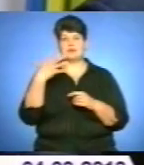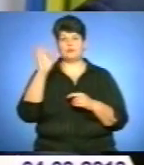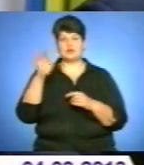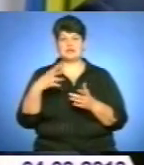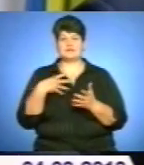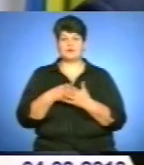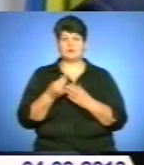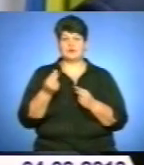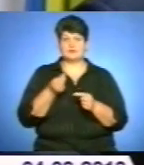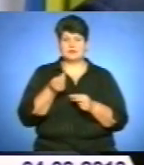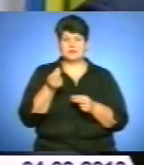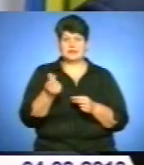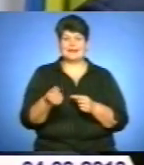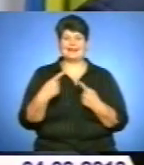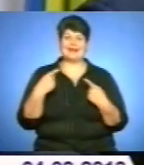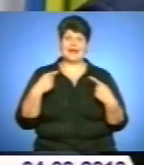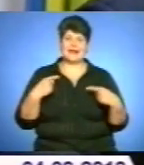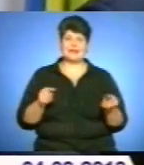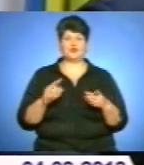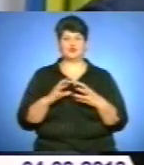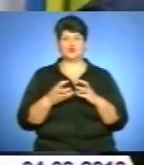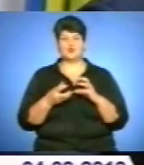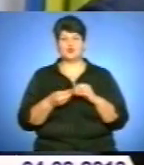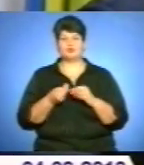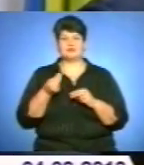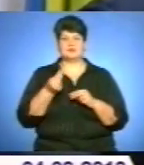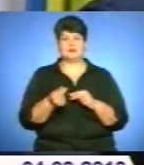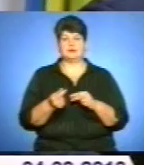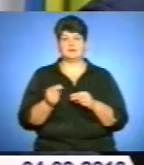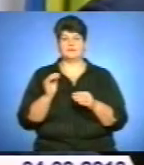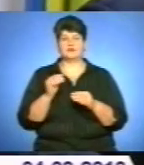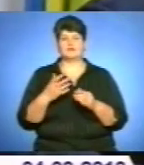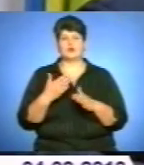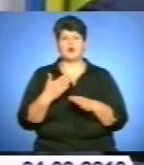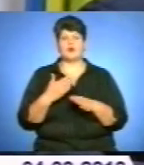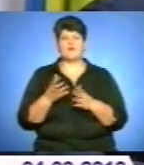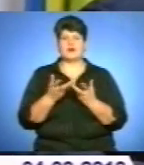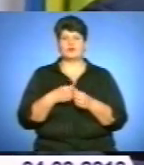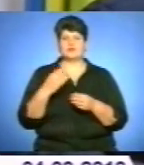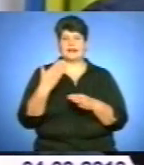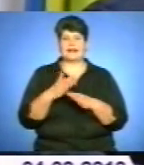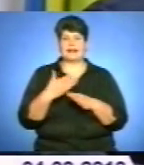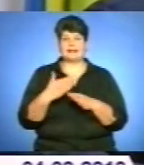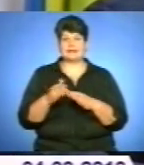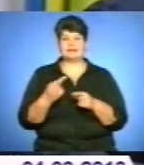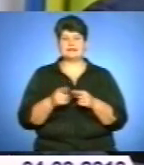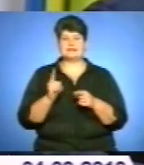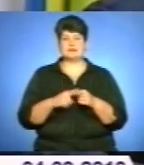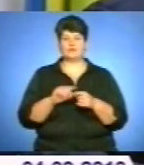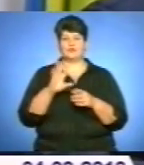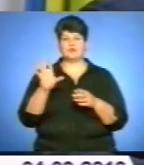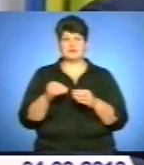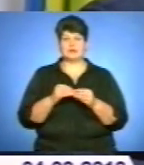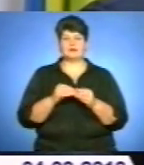коштами, а іншу суму ми доплачуємо за рахунок кредитів. Процентна ставка по всіх видах кредитів на сьогоднішній день